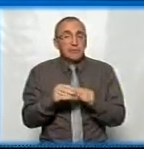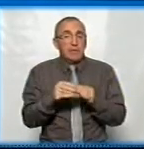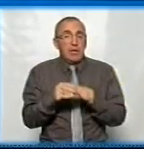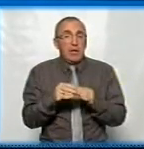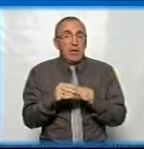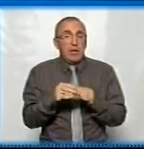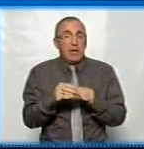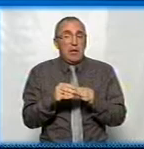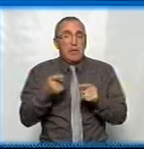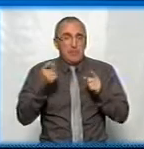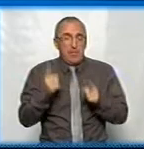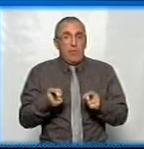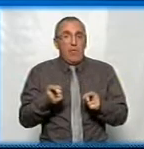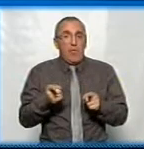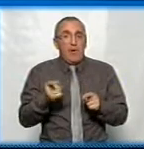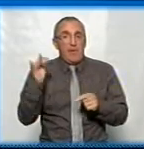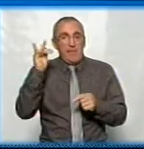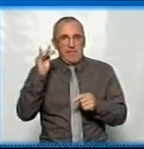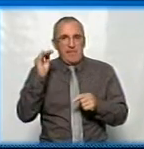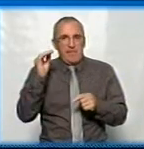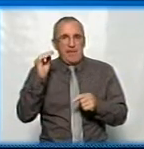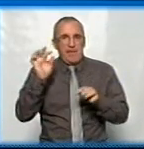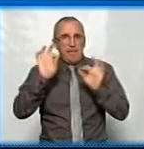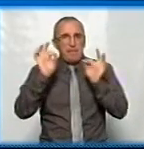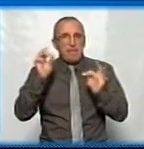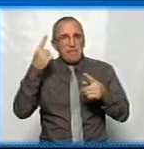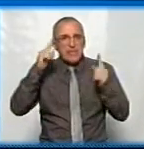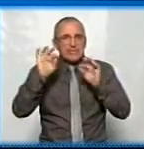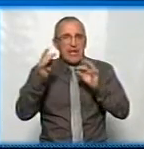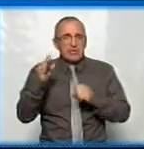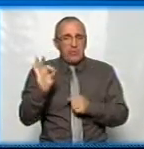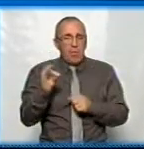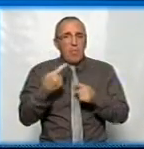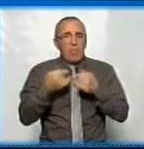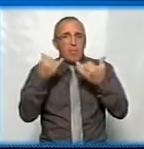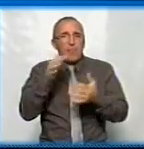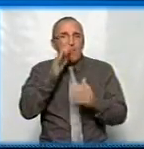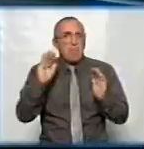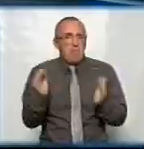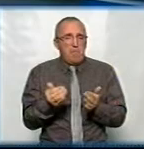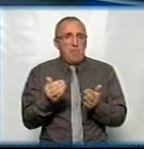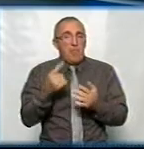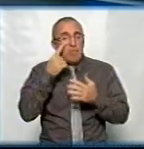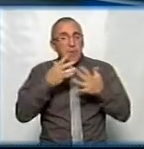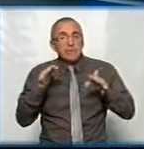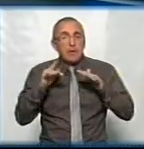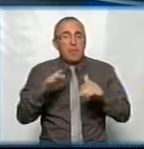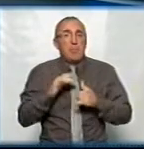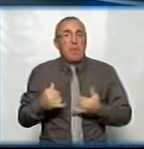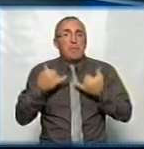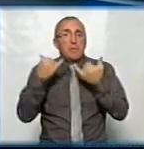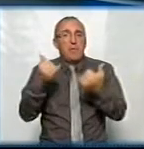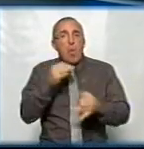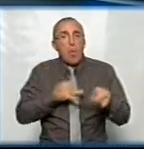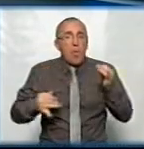тому що, насправді, мистецтву приділилося дуже мало часу, адже більшість заходу була присвячена